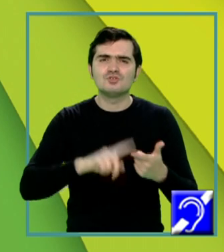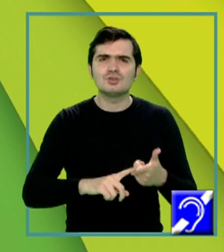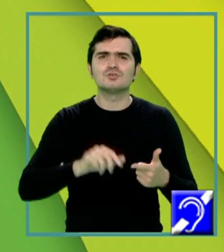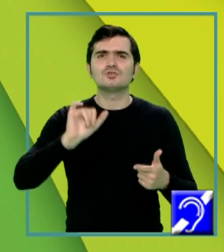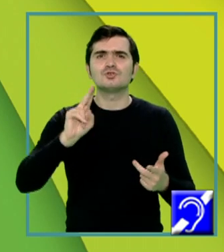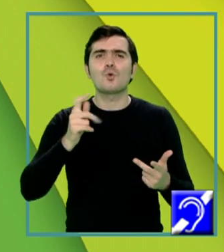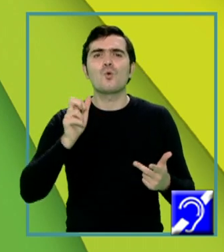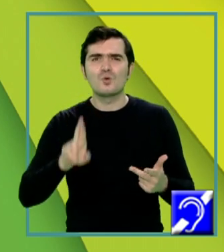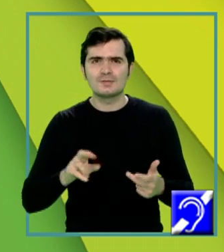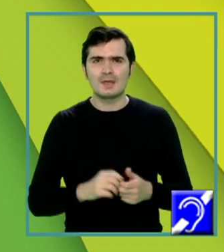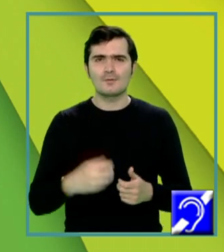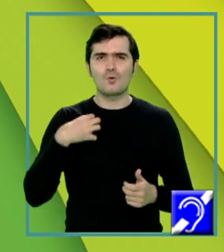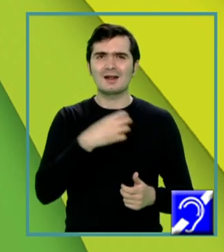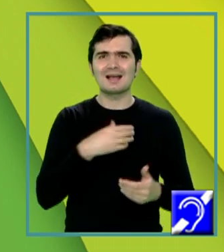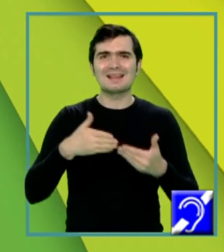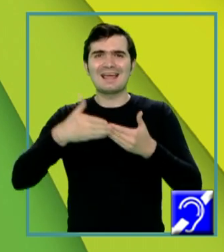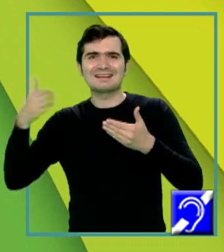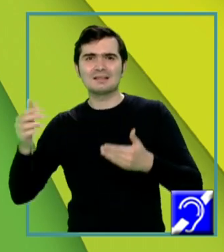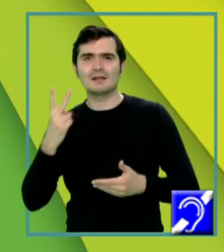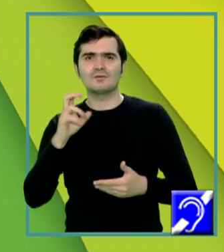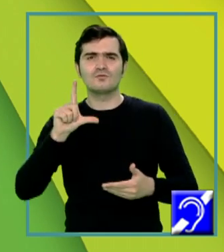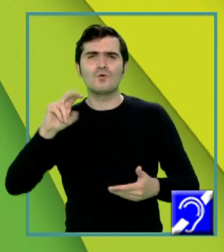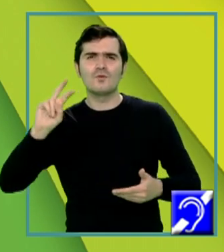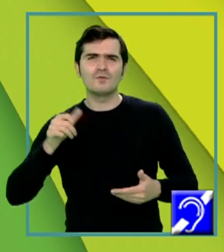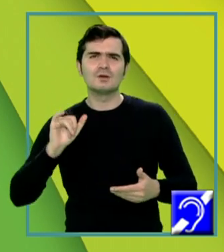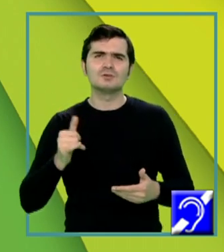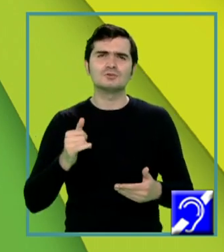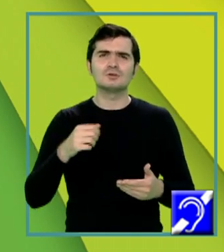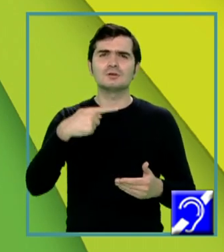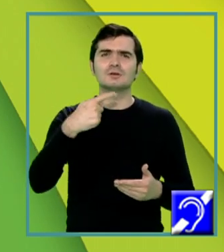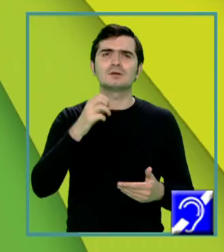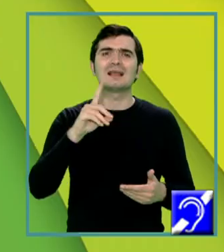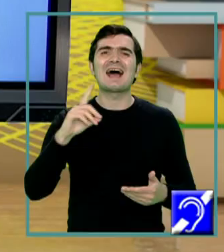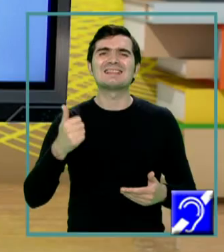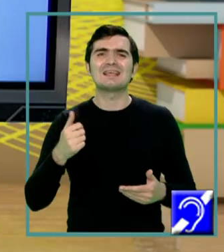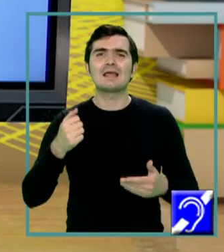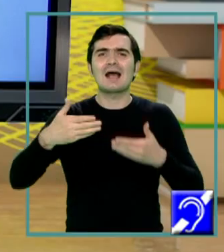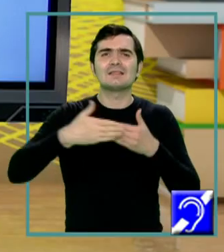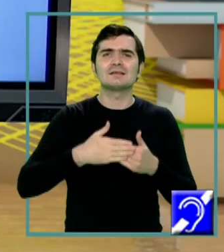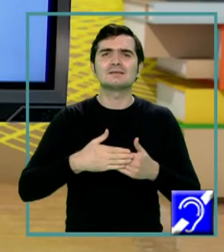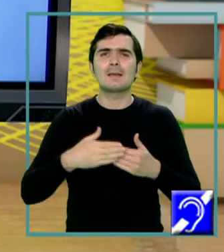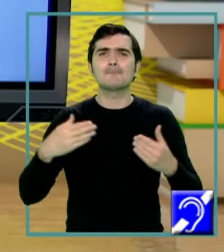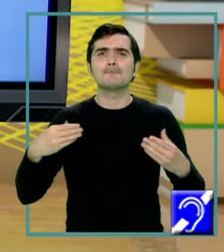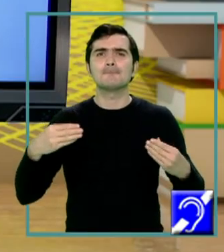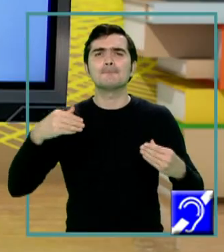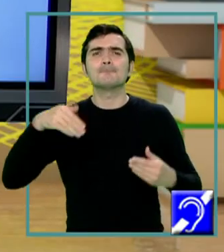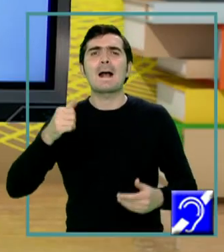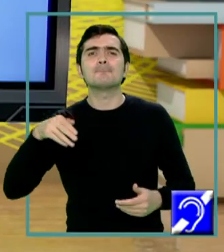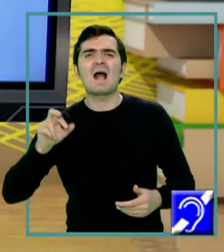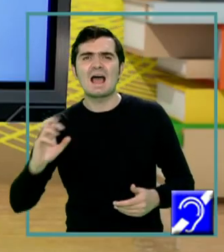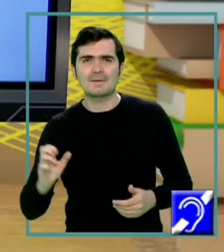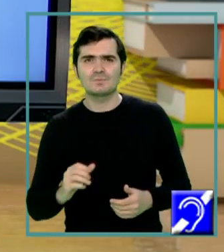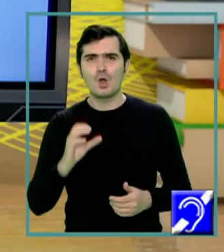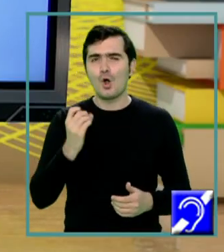externe reprezentate de vulvă și glandele anexe reprezentate de glandele mamare. Ovarele sunt localizate